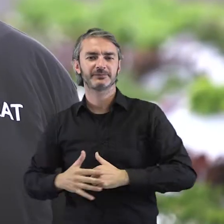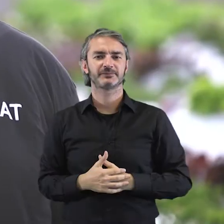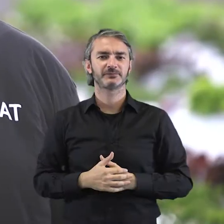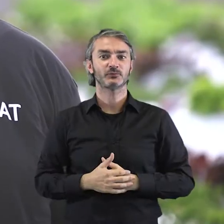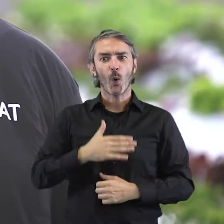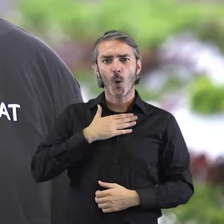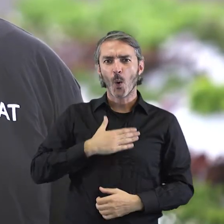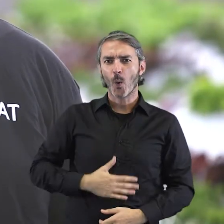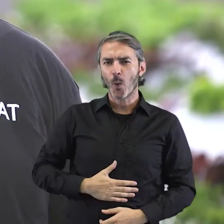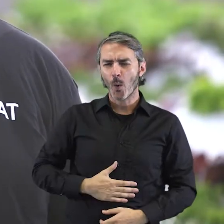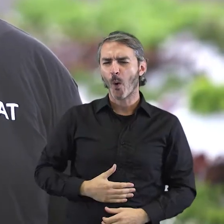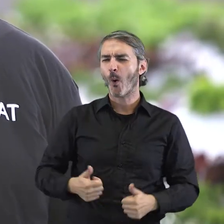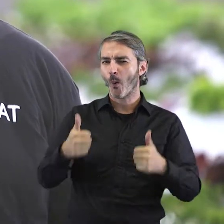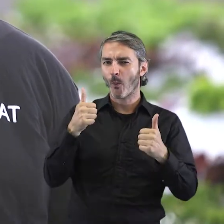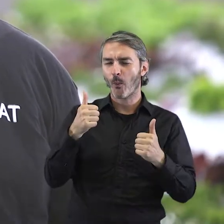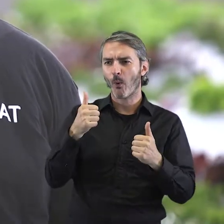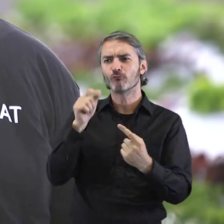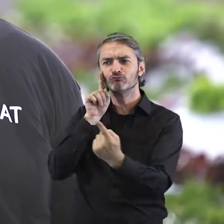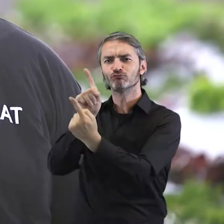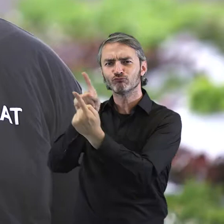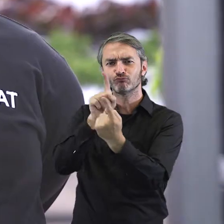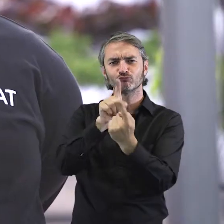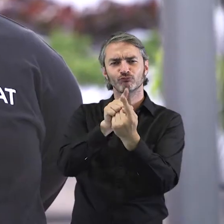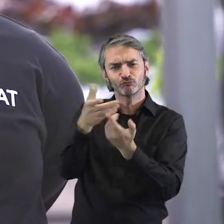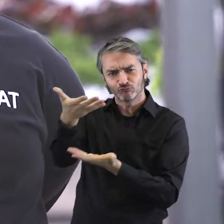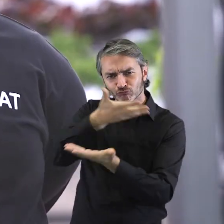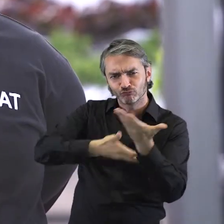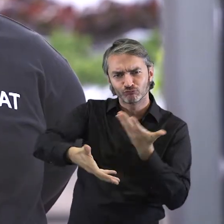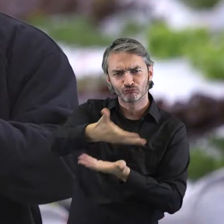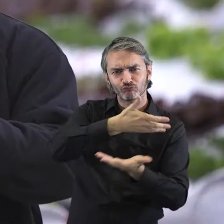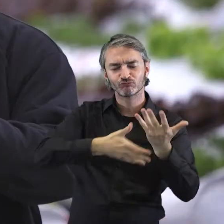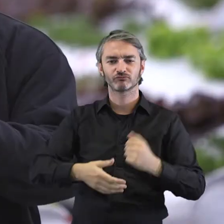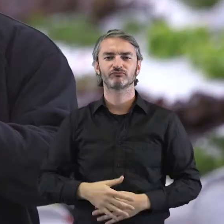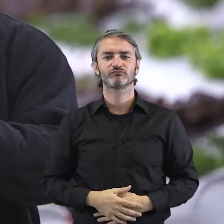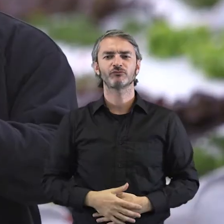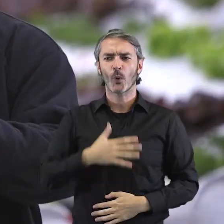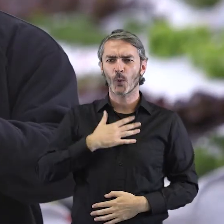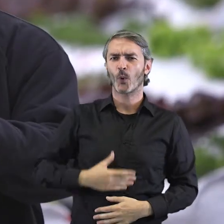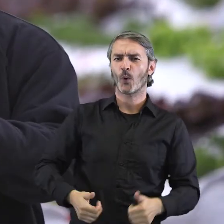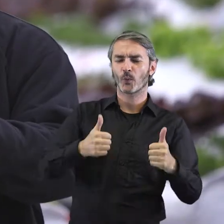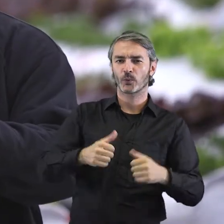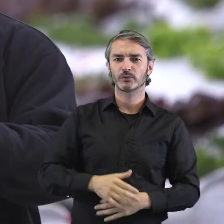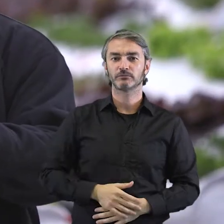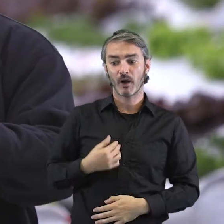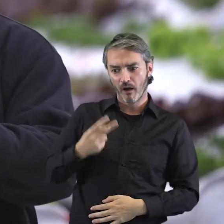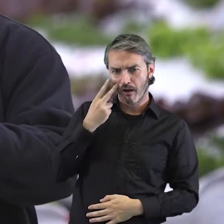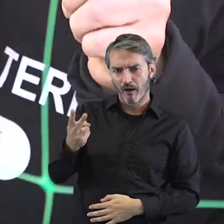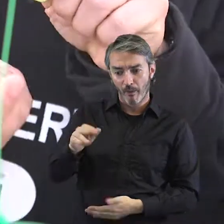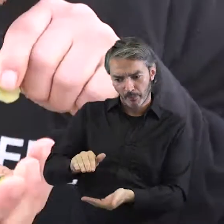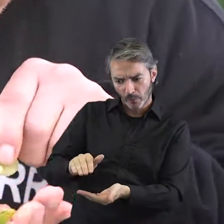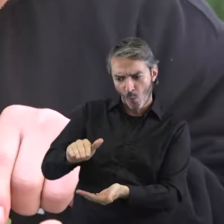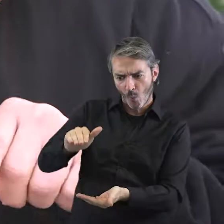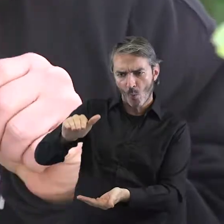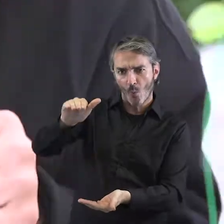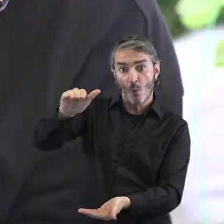conocer gente de fuera de otros talleres. Me gusta mucho. Vemos cómo viene y cuando